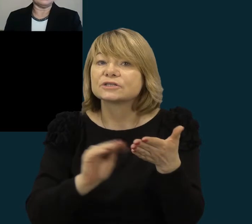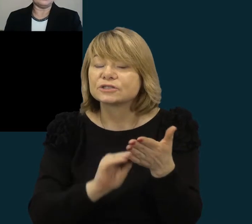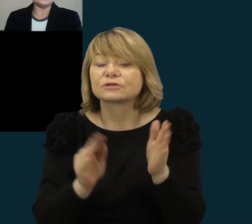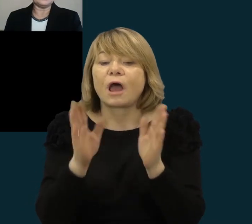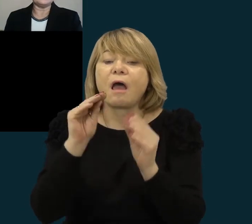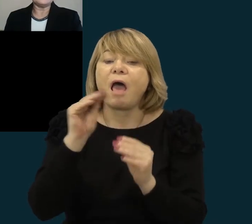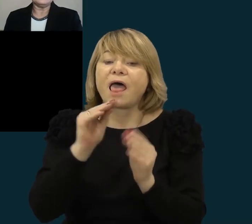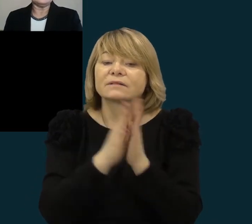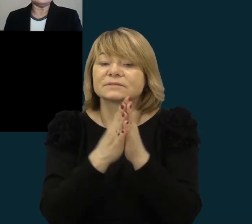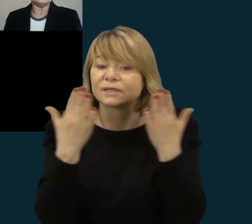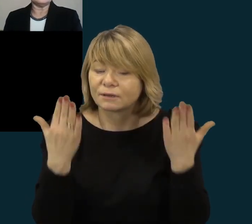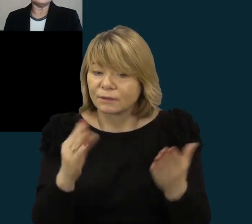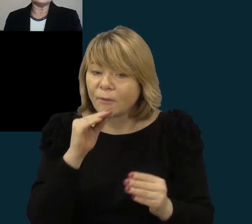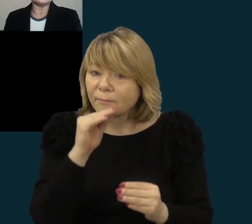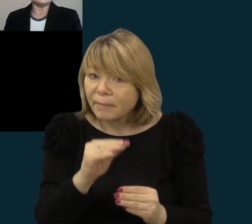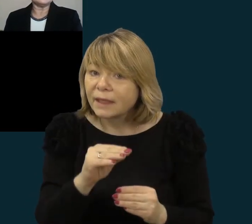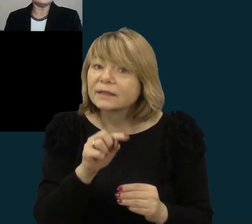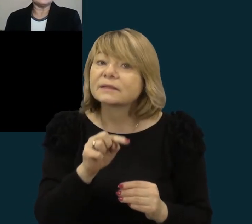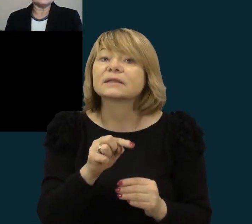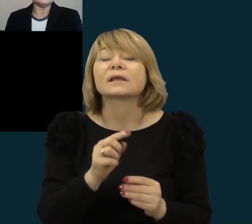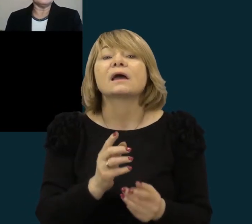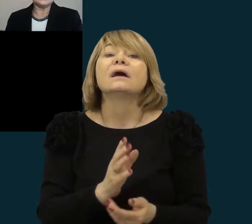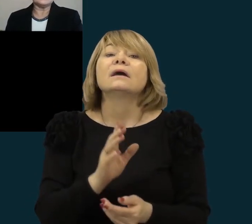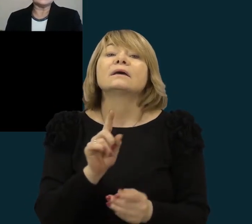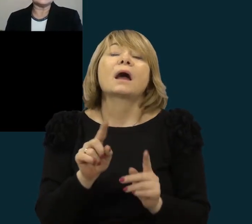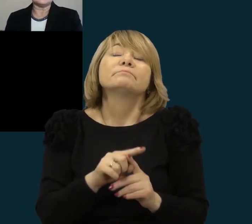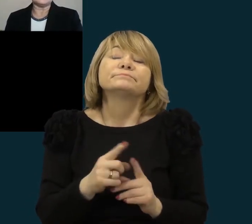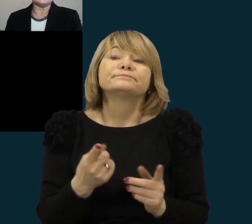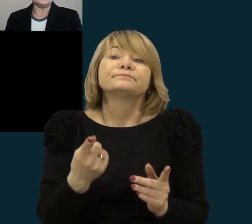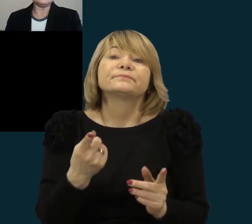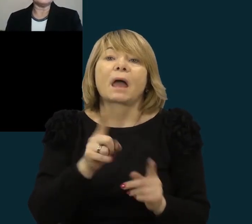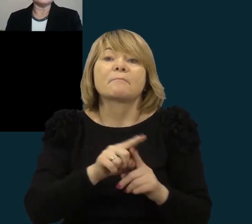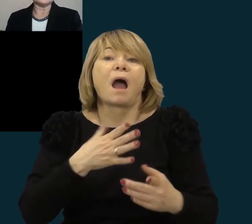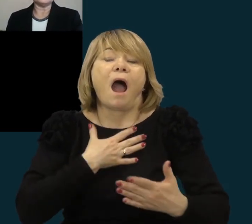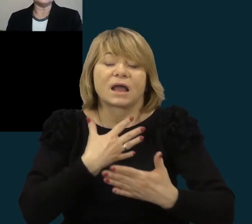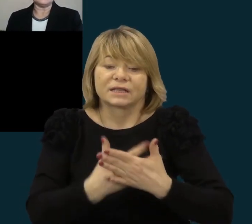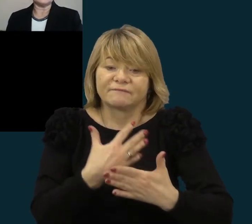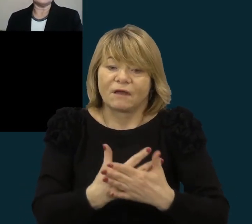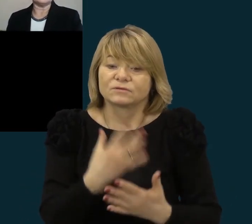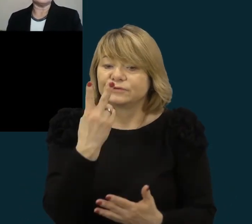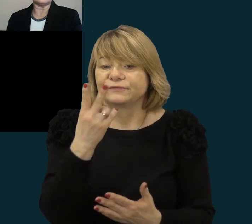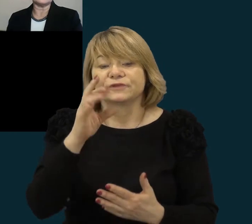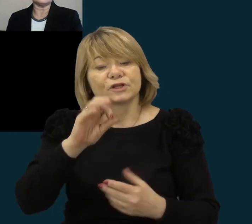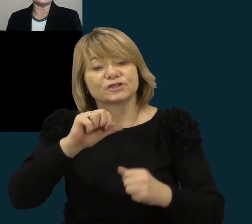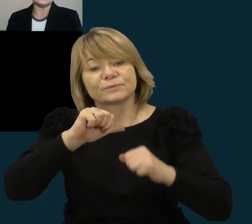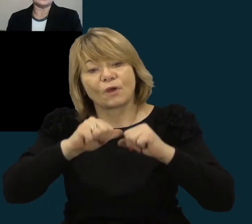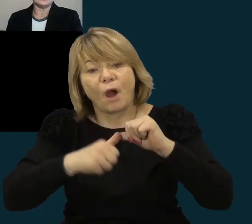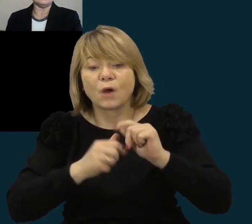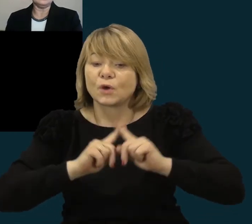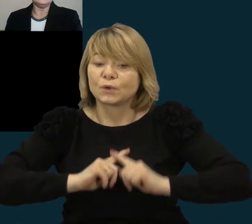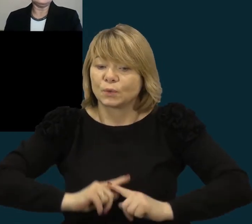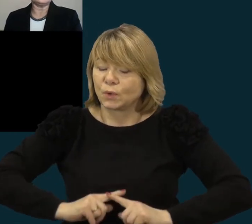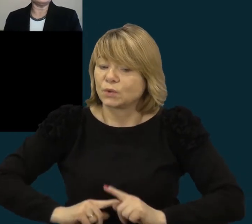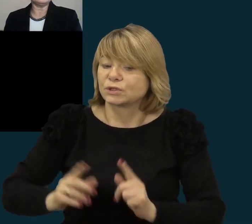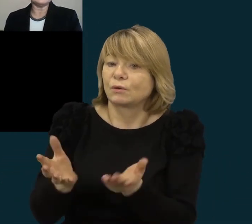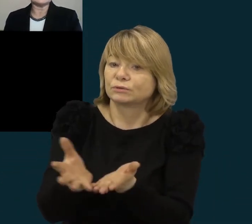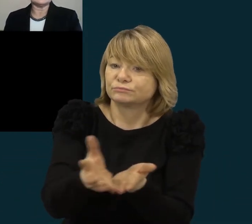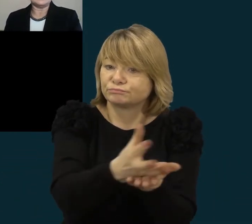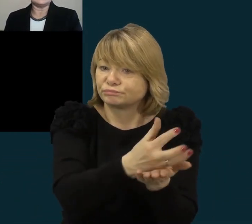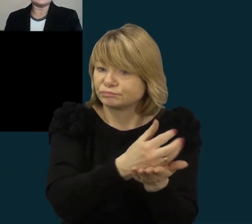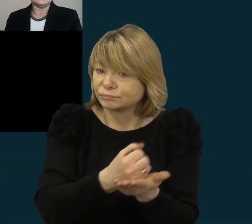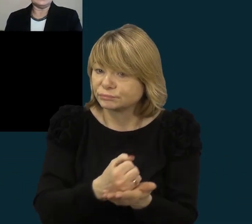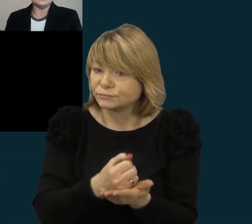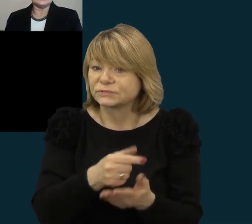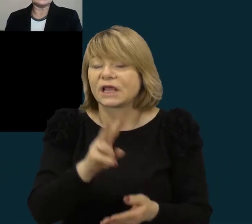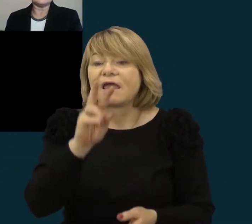enciklopediją, kuris yra minimas tarp aktyviausiai 20 amžiaus tautosakos rinkėjų. Tai kunigas